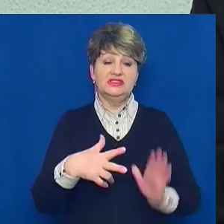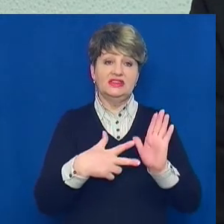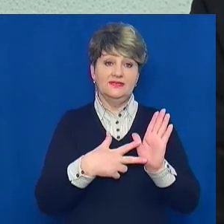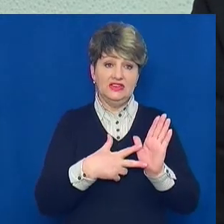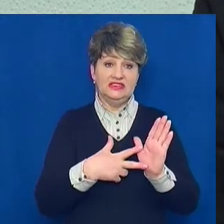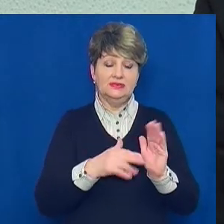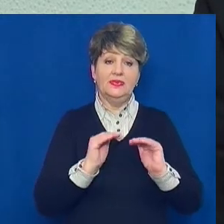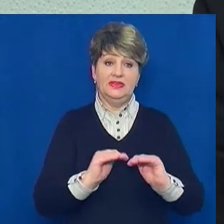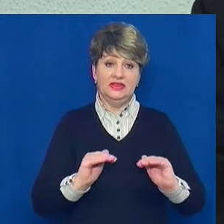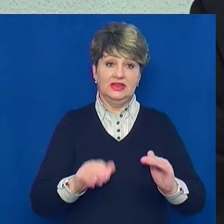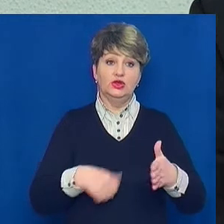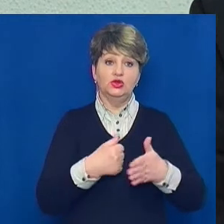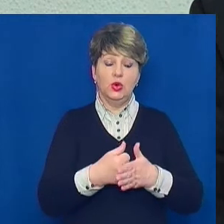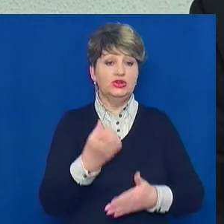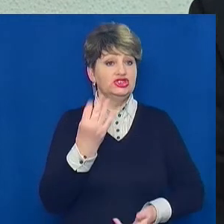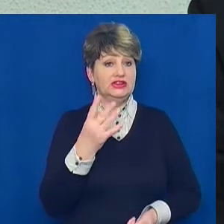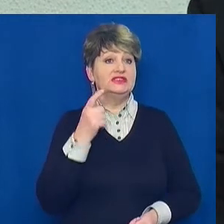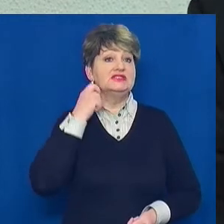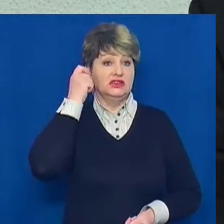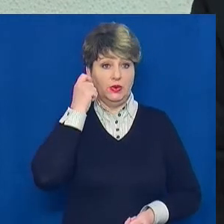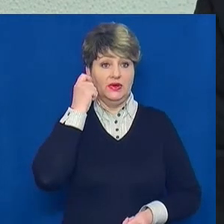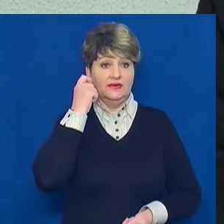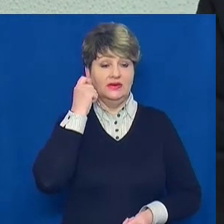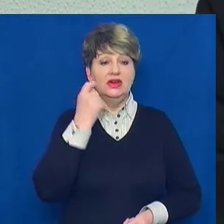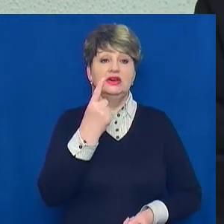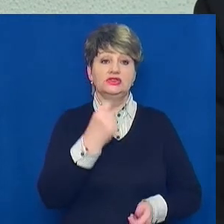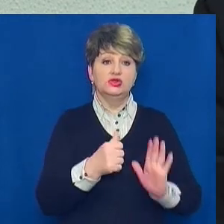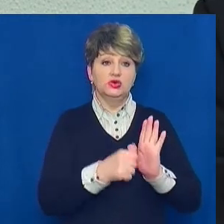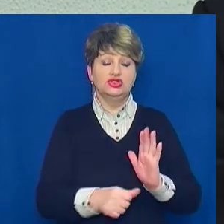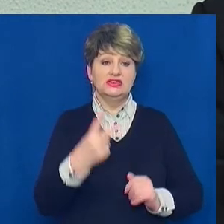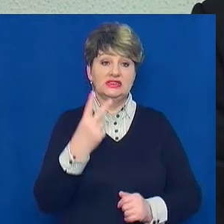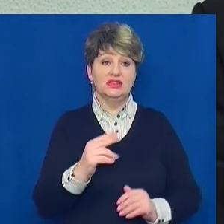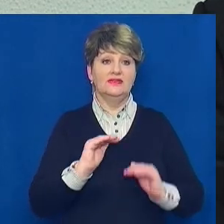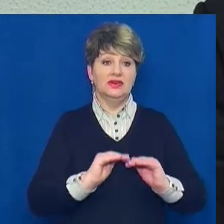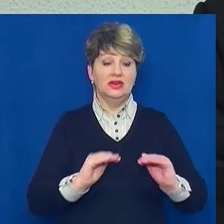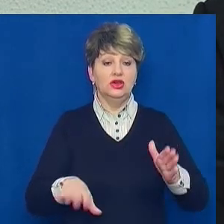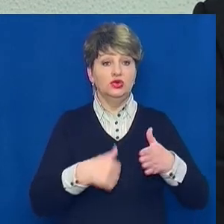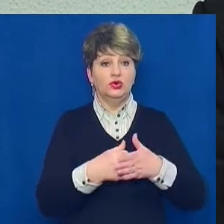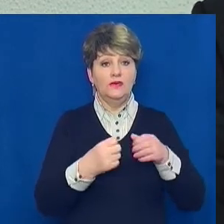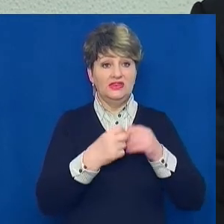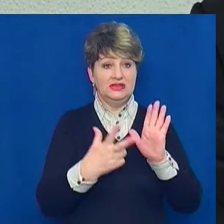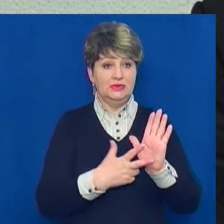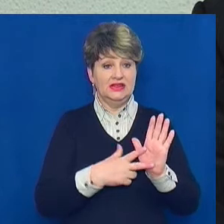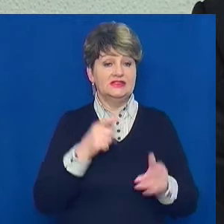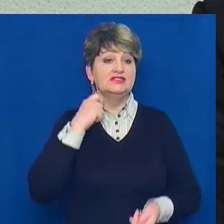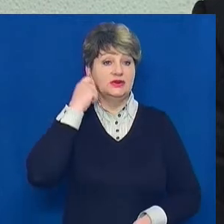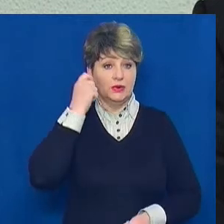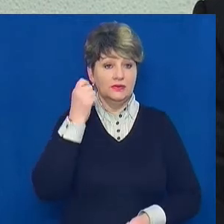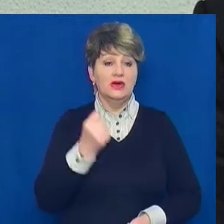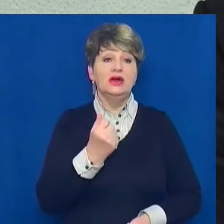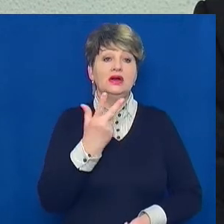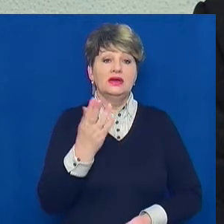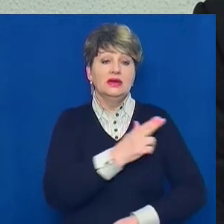дітей до 14 років і 162 дитини до 18 років. Кількість